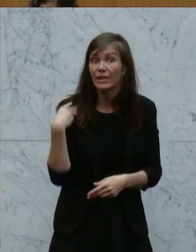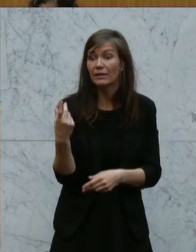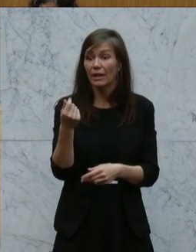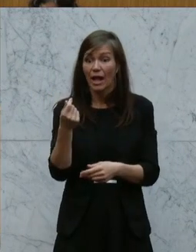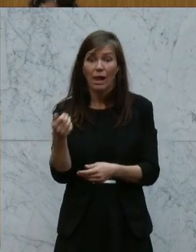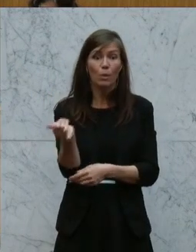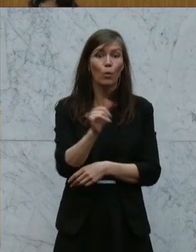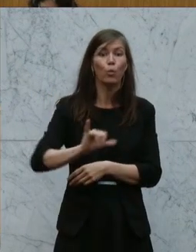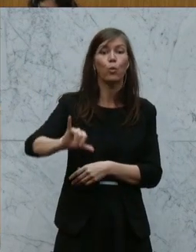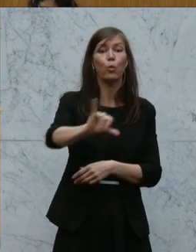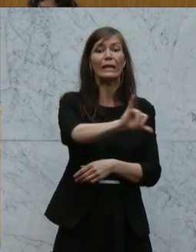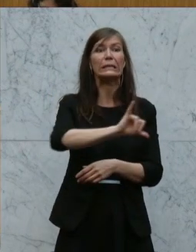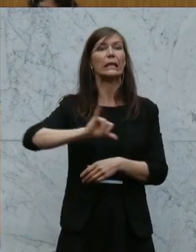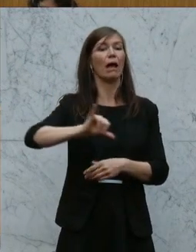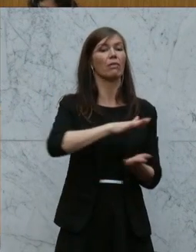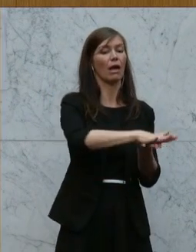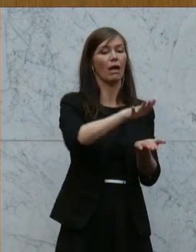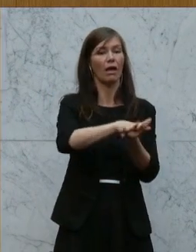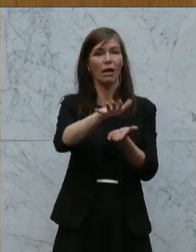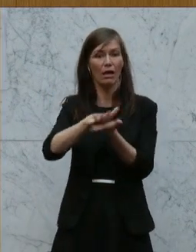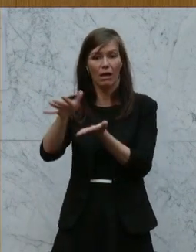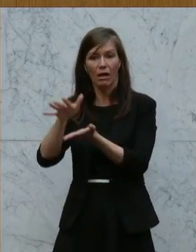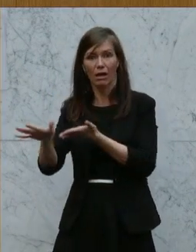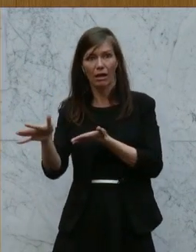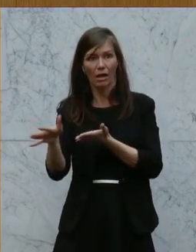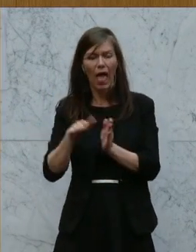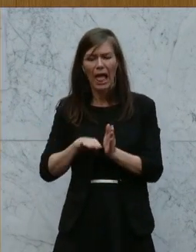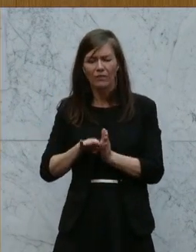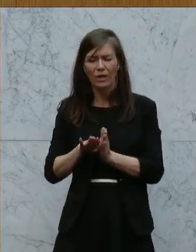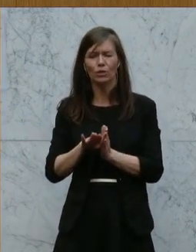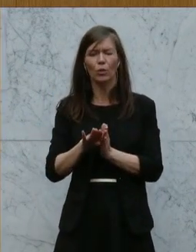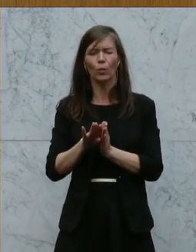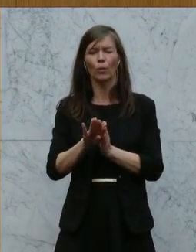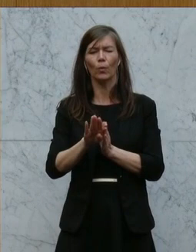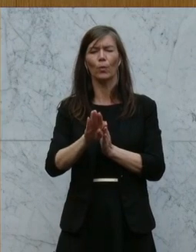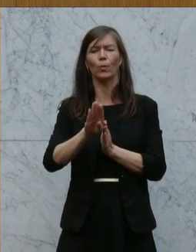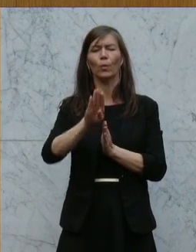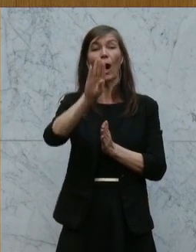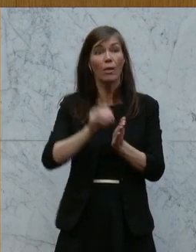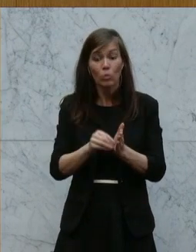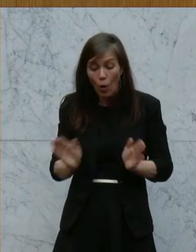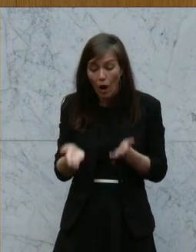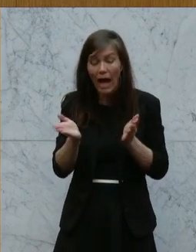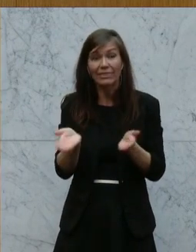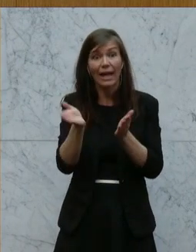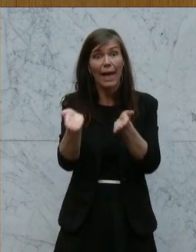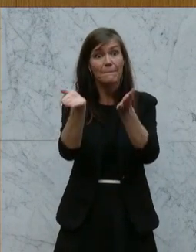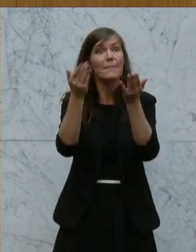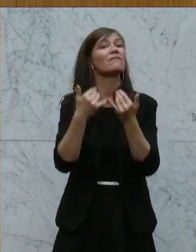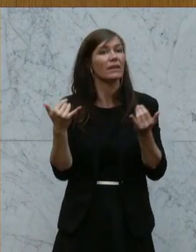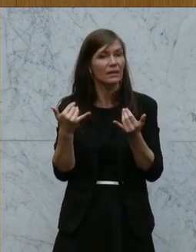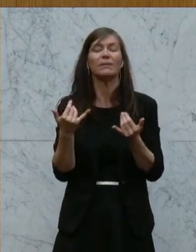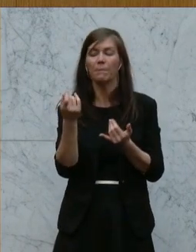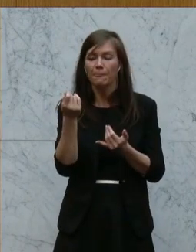als die Inflation in immer lichtere Höhen geklettert ist, diese Inflation auch noch weiter befeuert, indem sie Geld ausgegeben